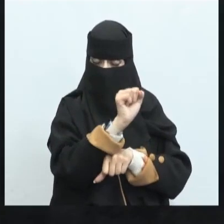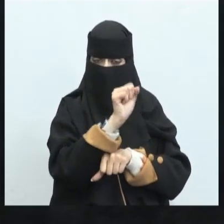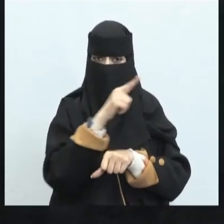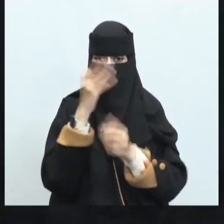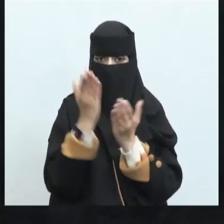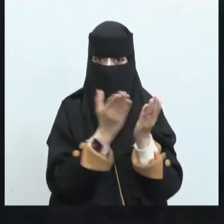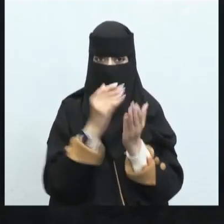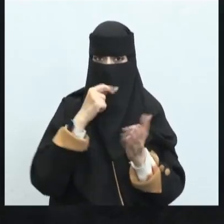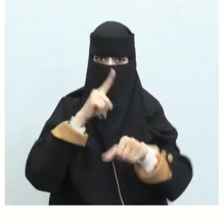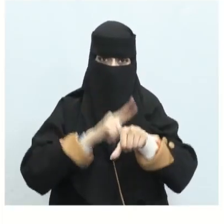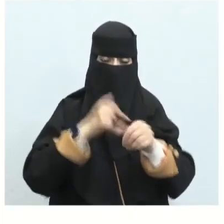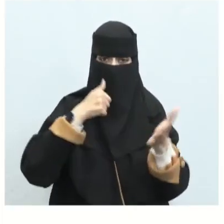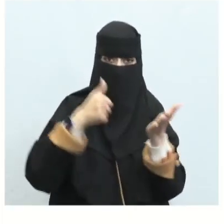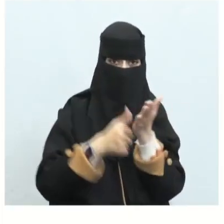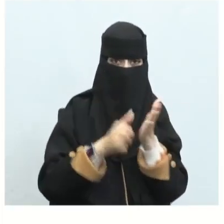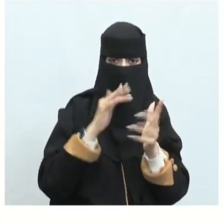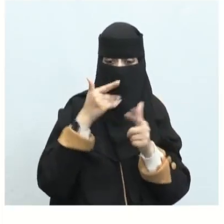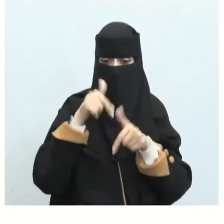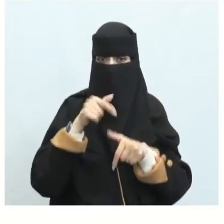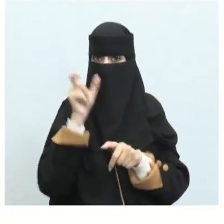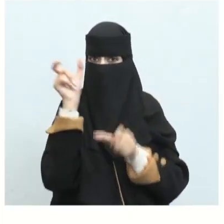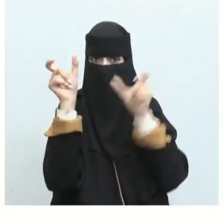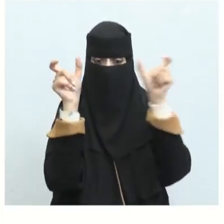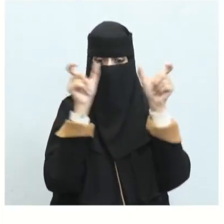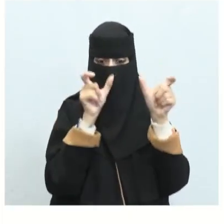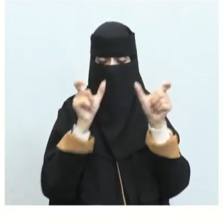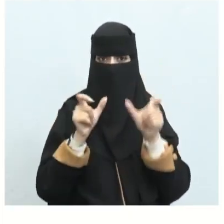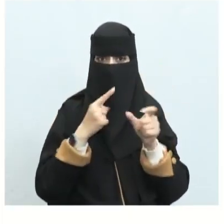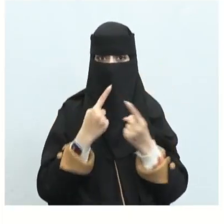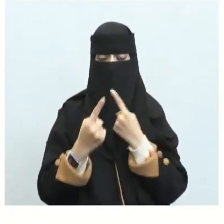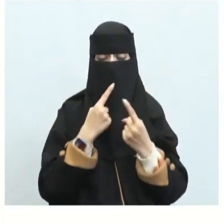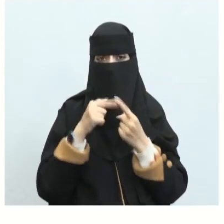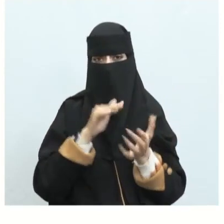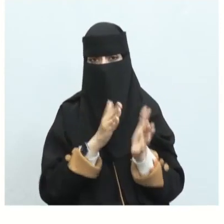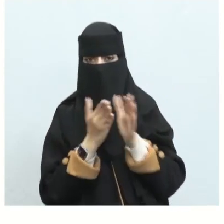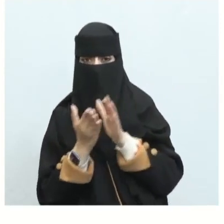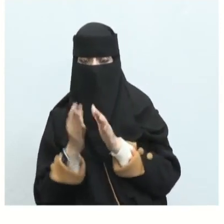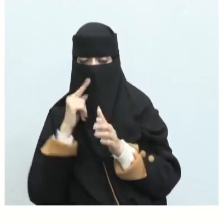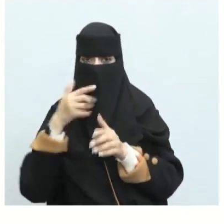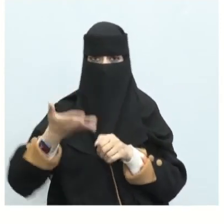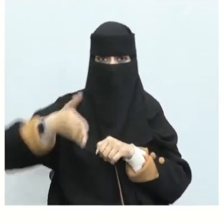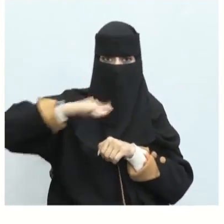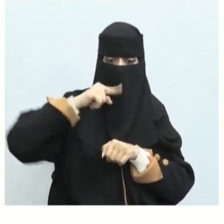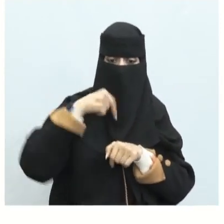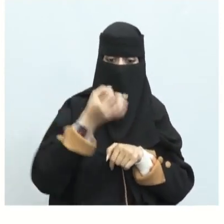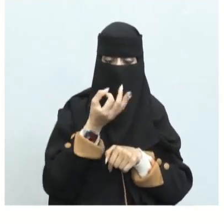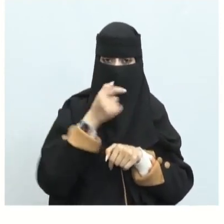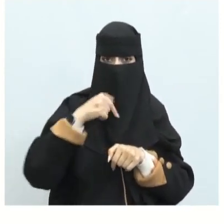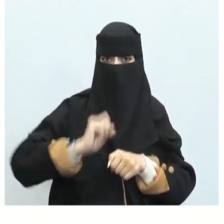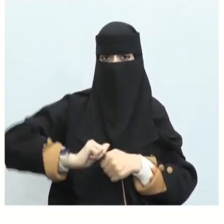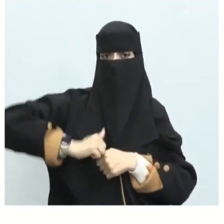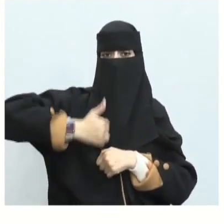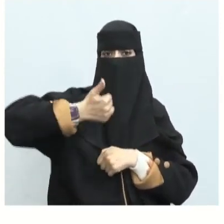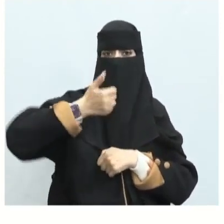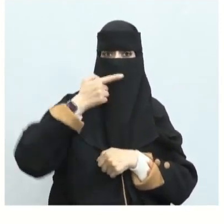خصائص الشعر الجاهلي خصائص الألفاظ طبعا لاحظ هنا في خصائص الألفاظ تميلوا معظم ألفاظ الشعر الجاهلي للفخامة